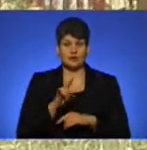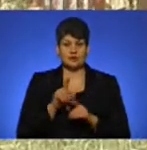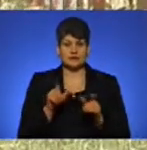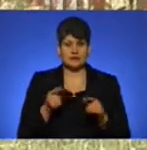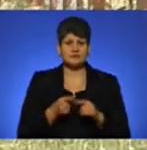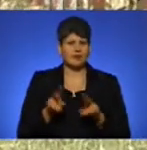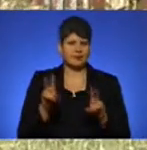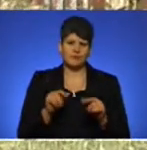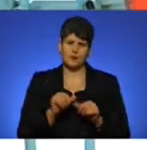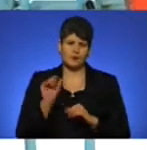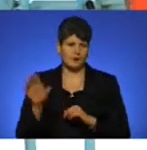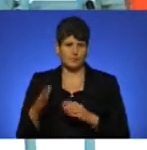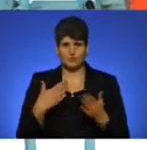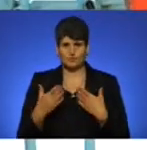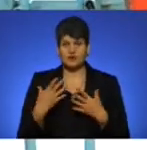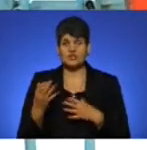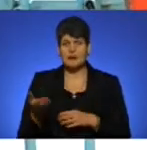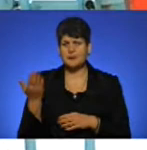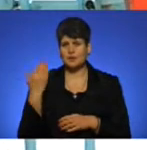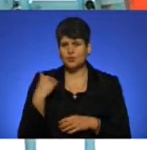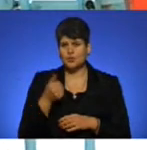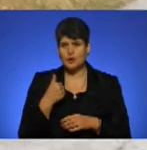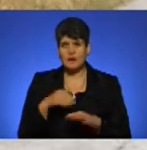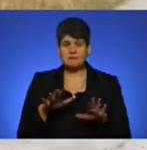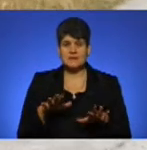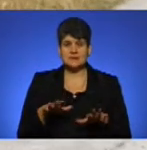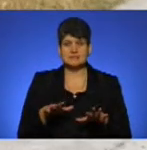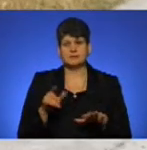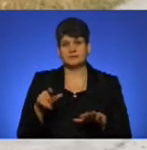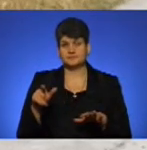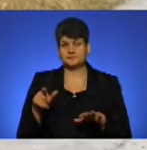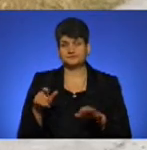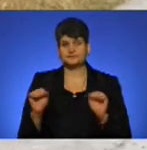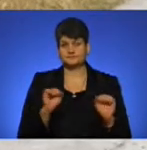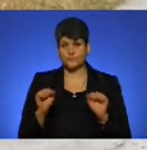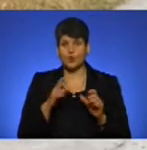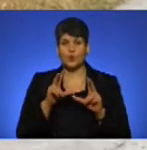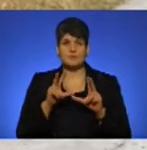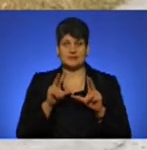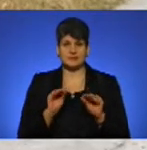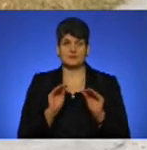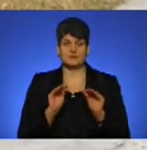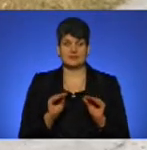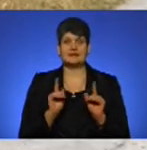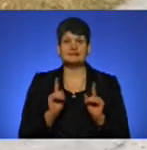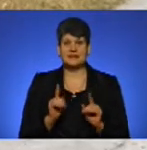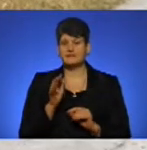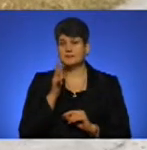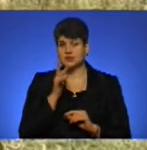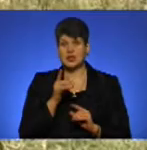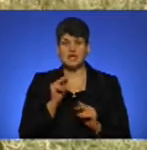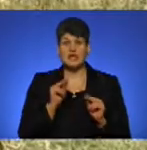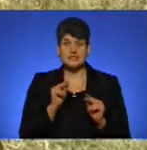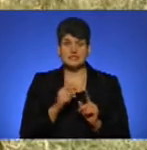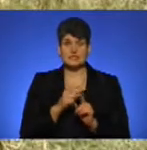тема окремої розмови. Ще минулого року місцеві можновладці обіцяли її встановити. Навіть під чесне слово